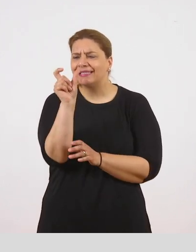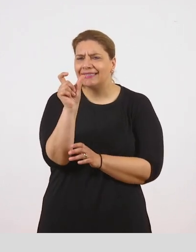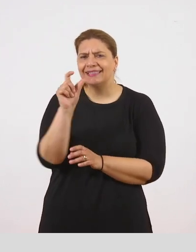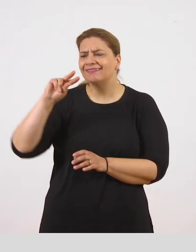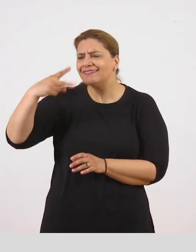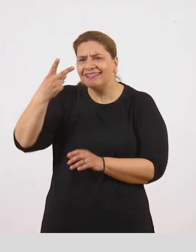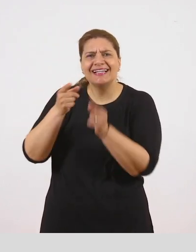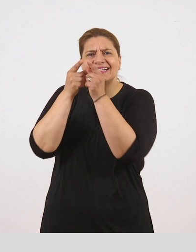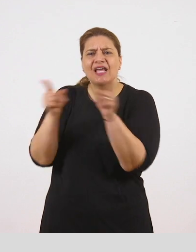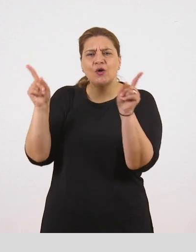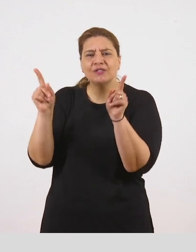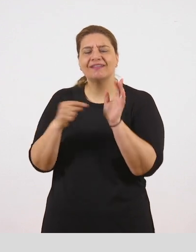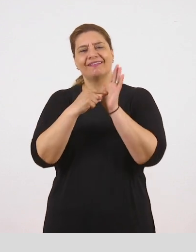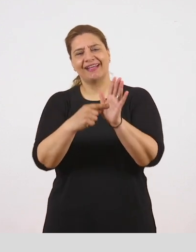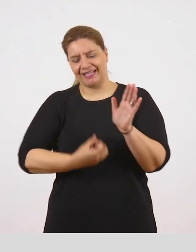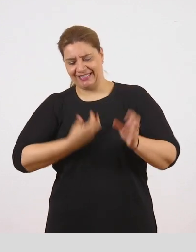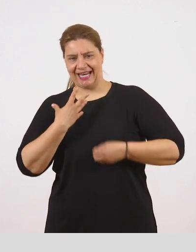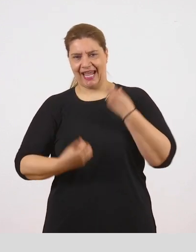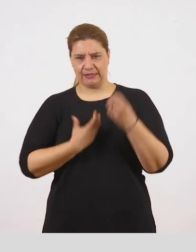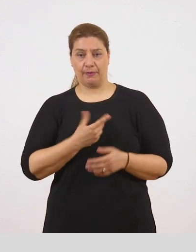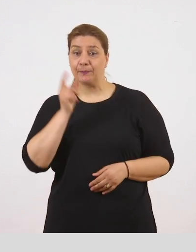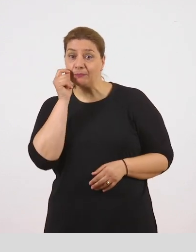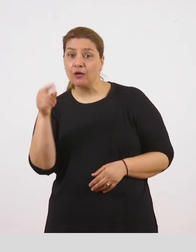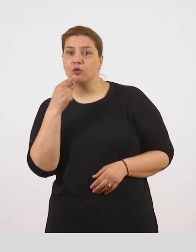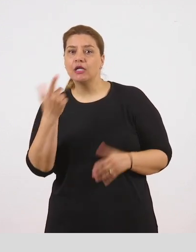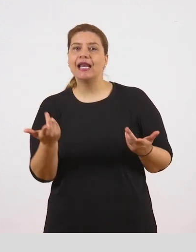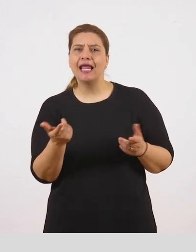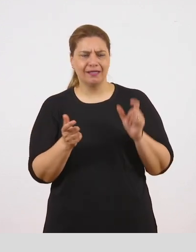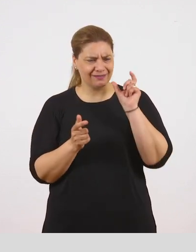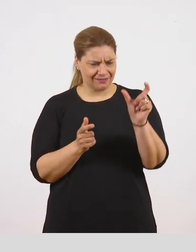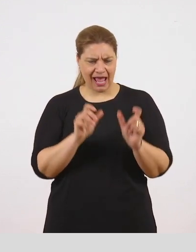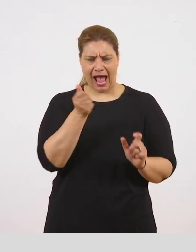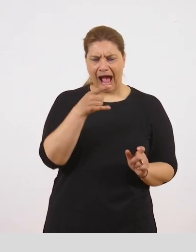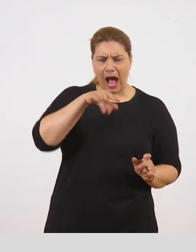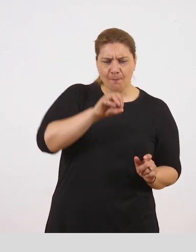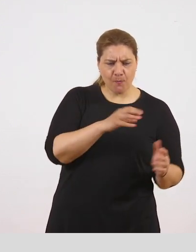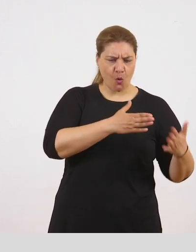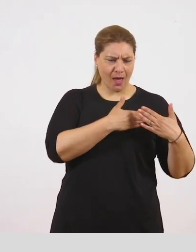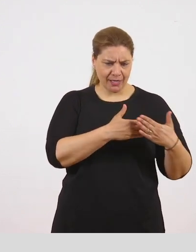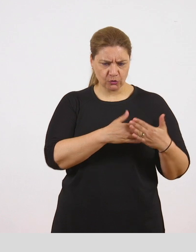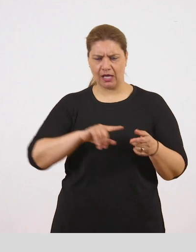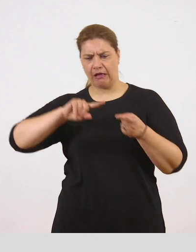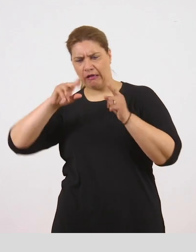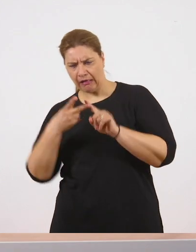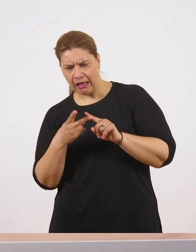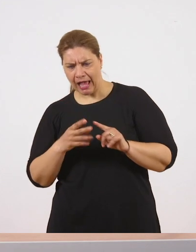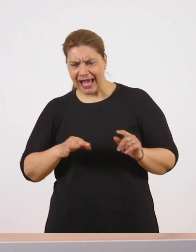Ο Γιώργος λέει... Μου έκαναν εντύπωση η φράση από έρωτα και καρπών κοιλίας.